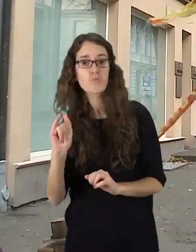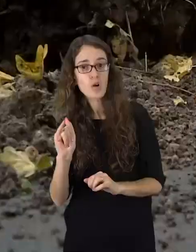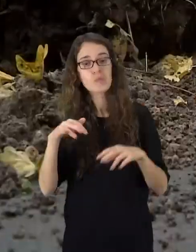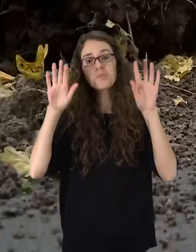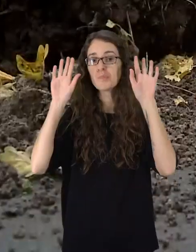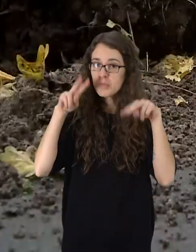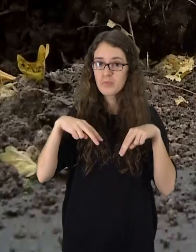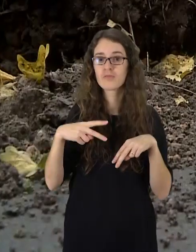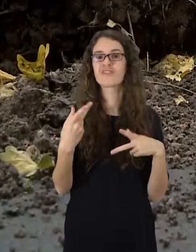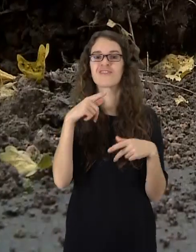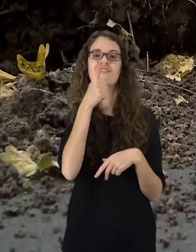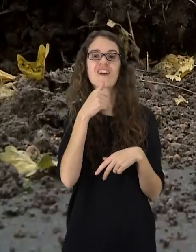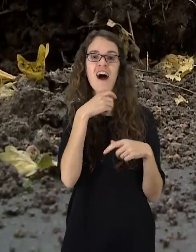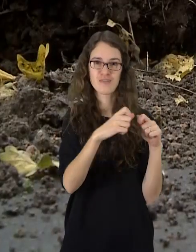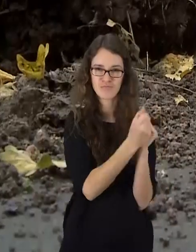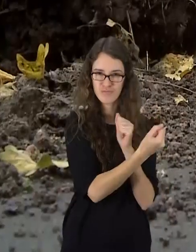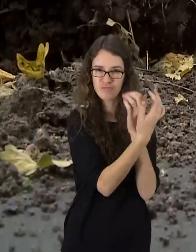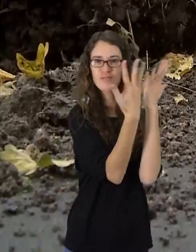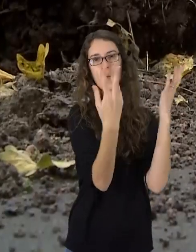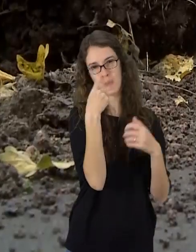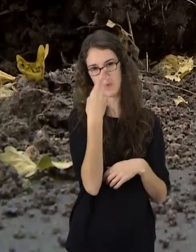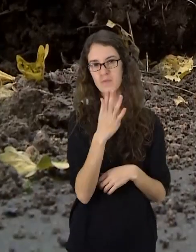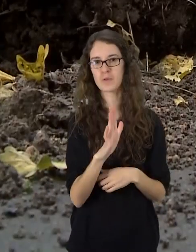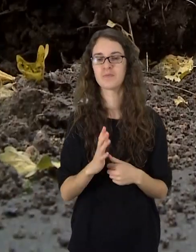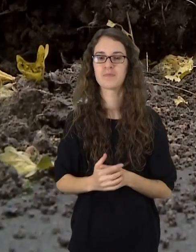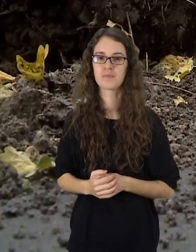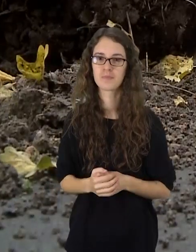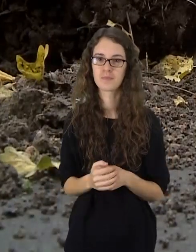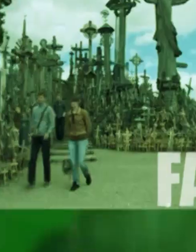tikrai paverk žmonių širdis, pamatysime, kai šie sužaliuos.